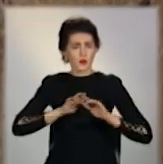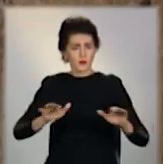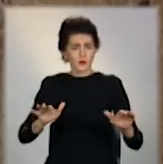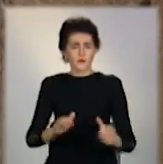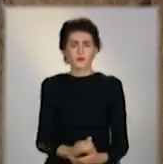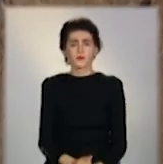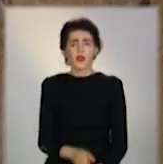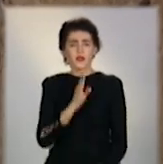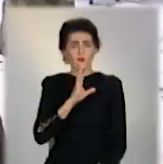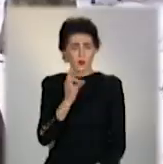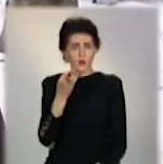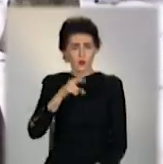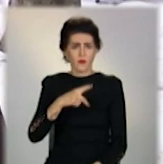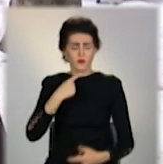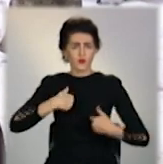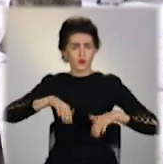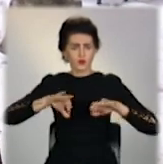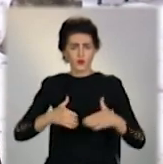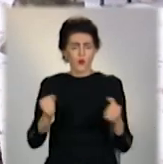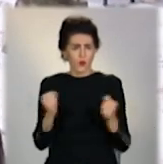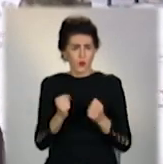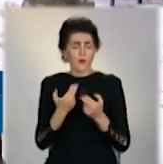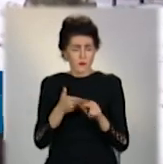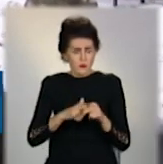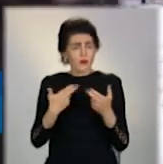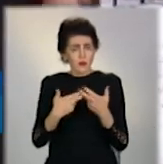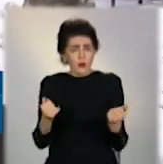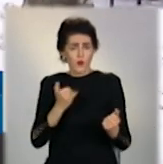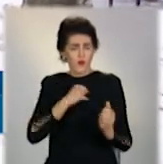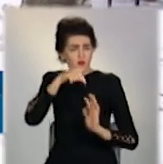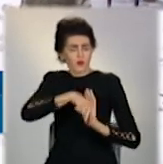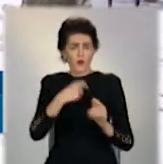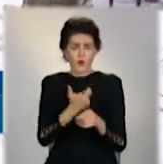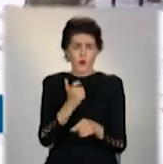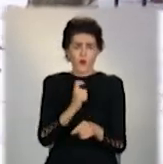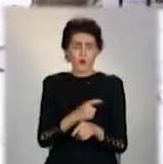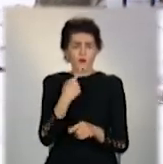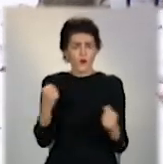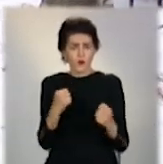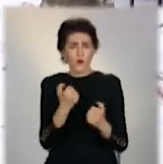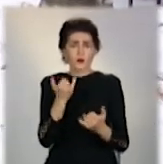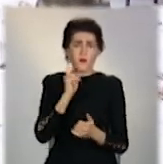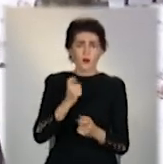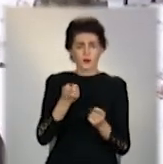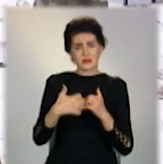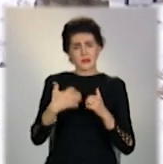втомилася мерзнути. Звісно, прохладно. Це ще слава вулка, кажуть, і температура